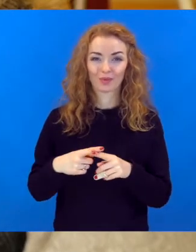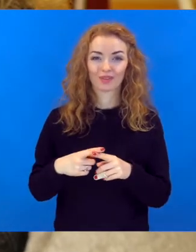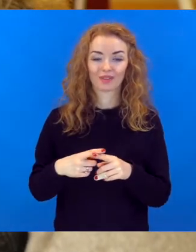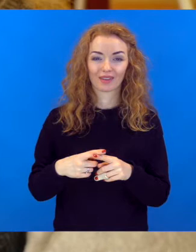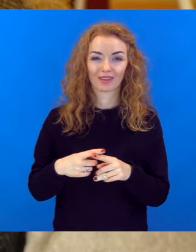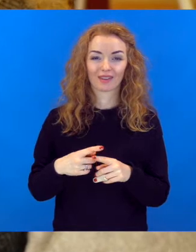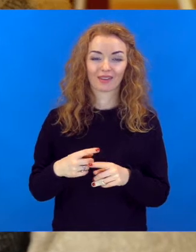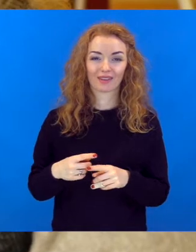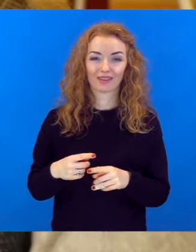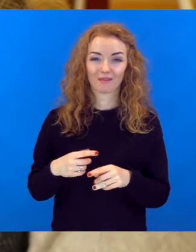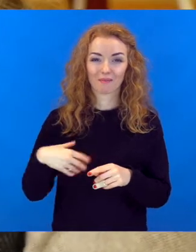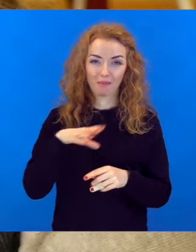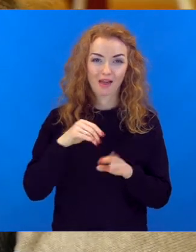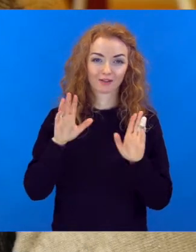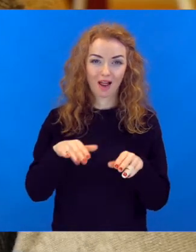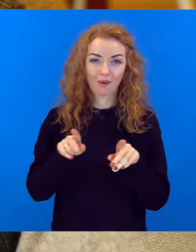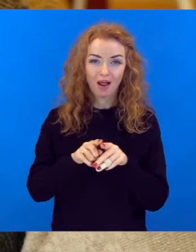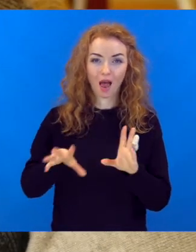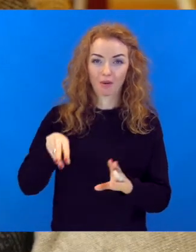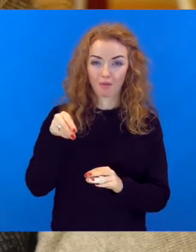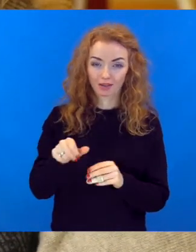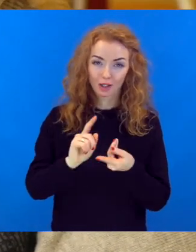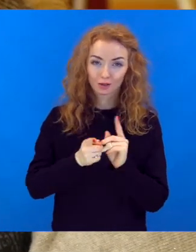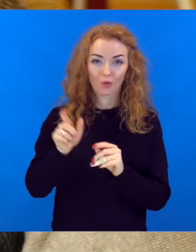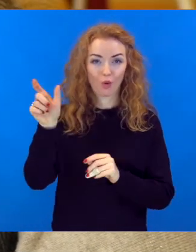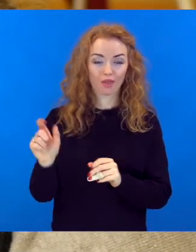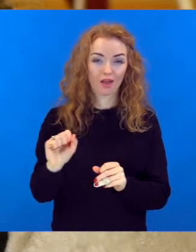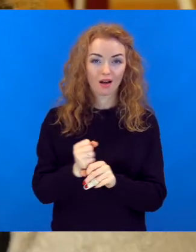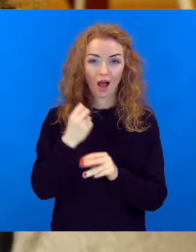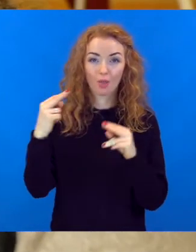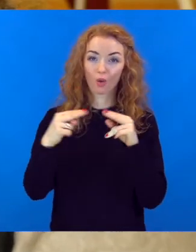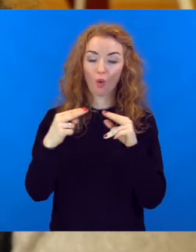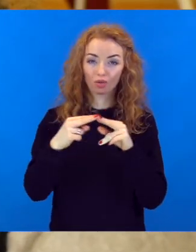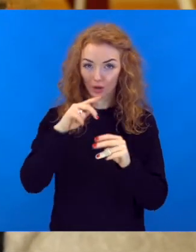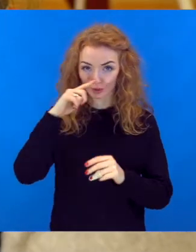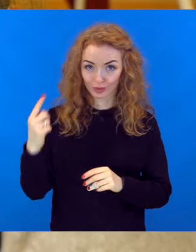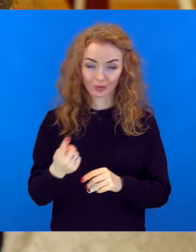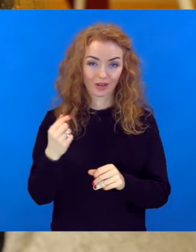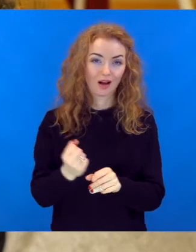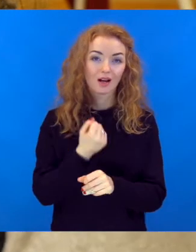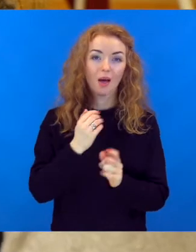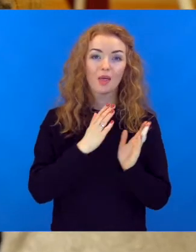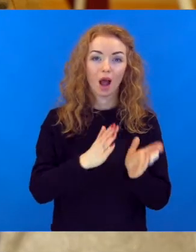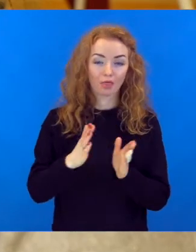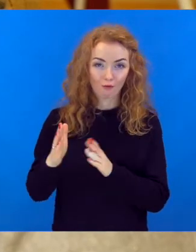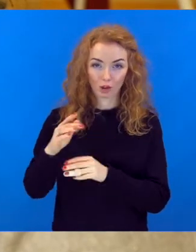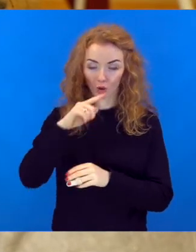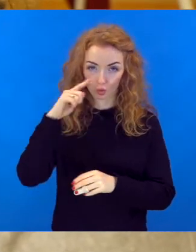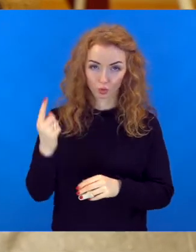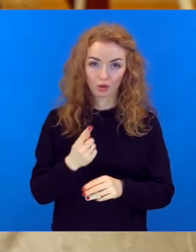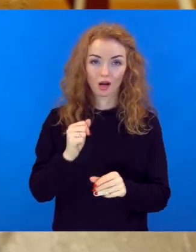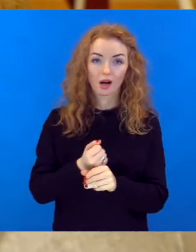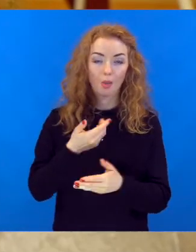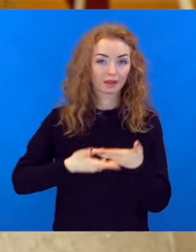ir gana labs, lai mēs varētu apmaksāt skolotājumu gan kontaktstundas, gan gatavošanas